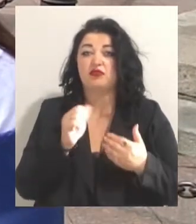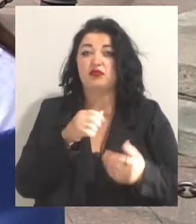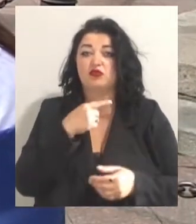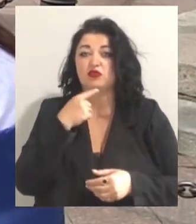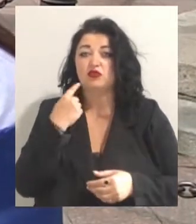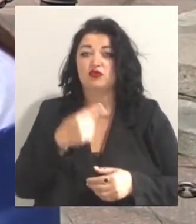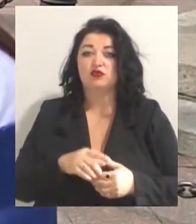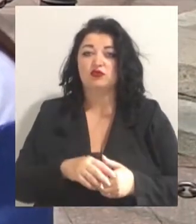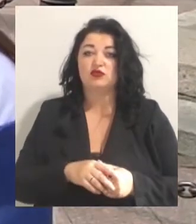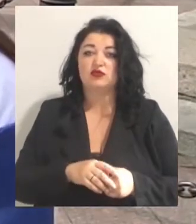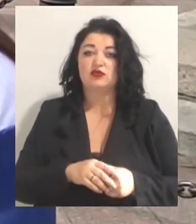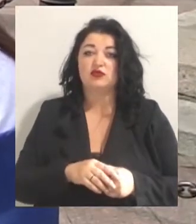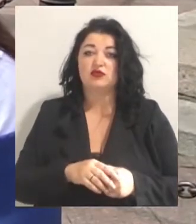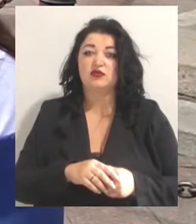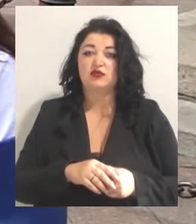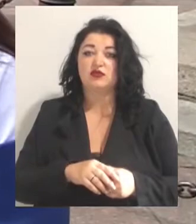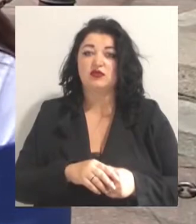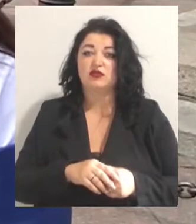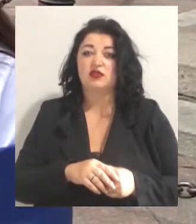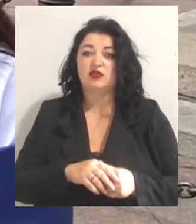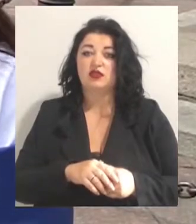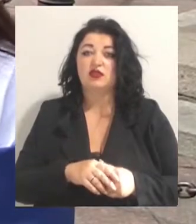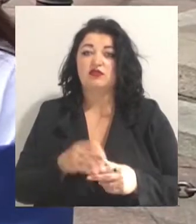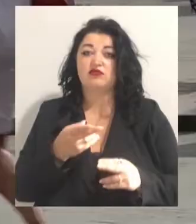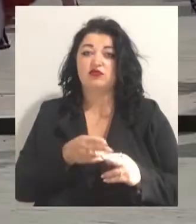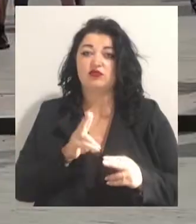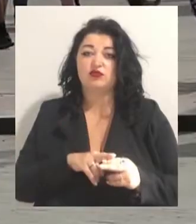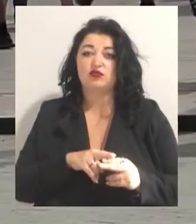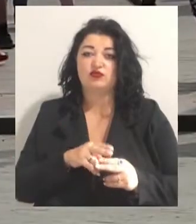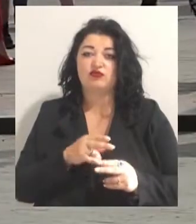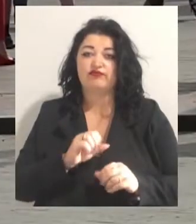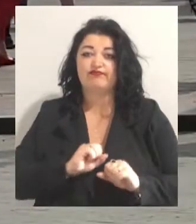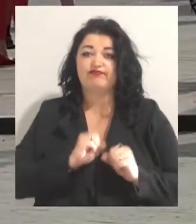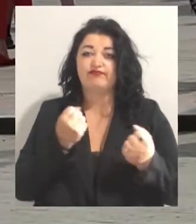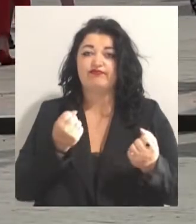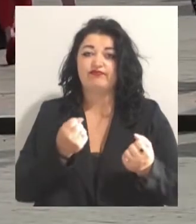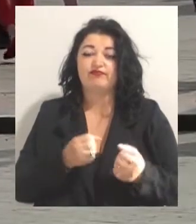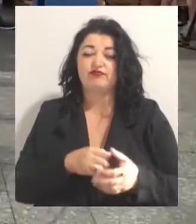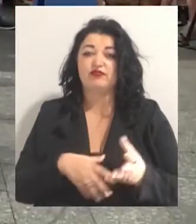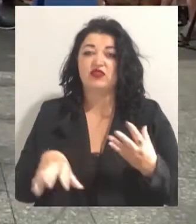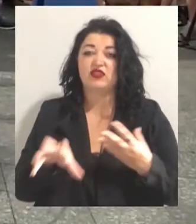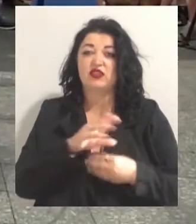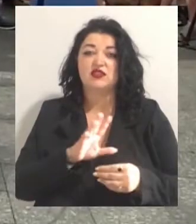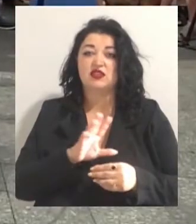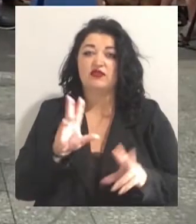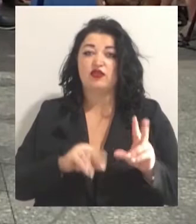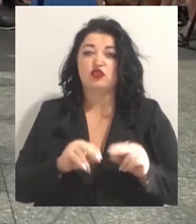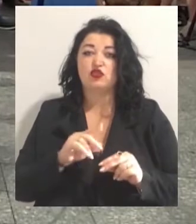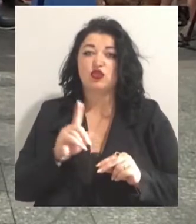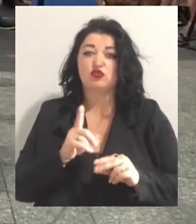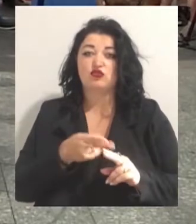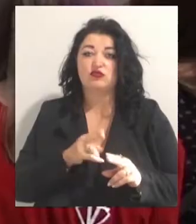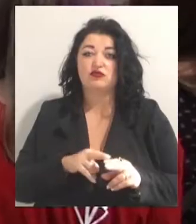2023 року. Ми проти цього, ми проти русифікації освіти. Не всі учасники акції вважають чинний закон про мову